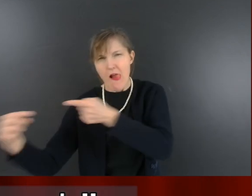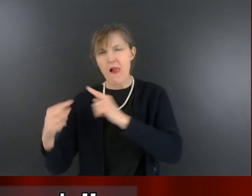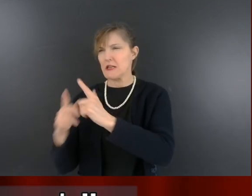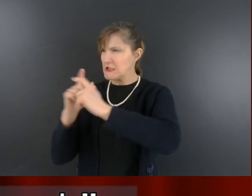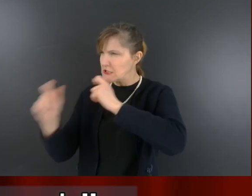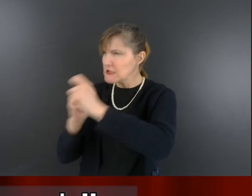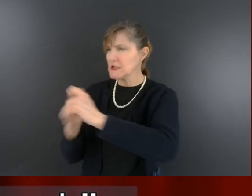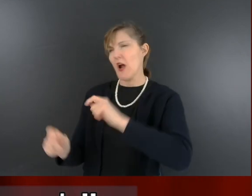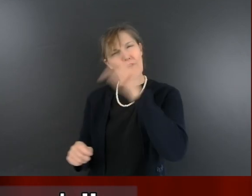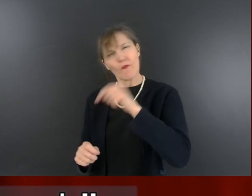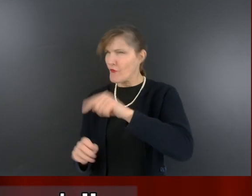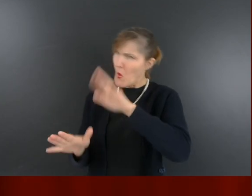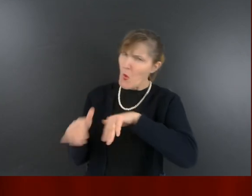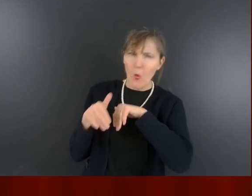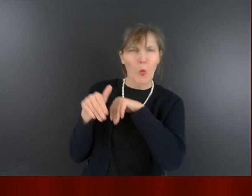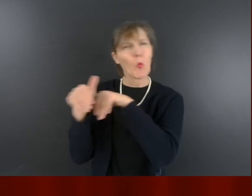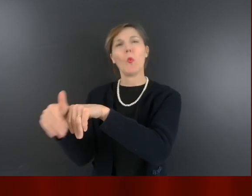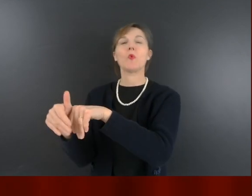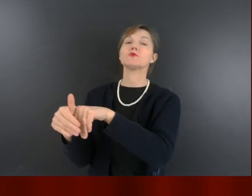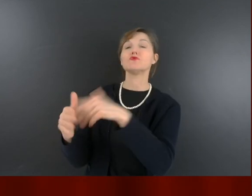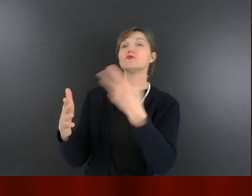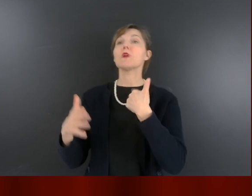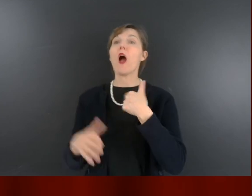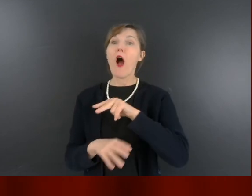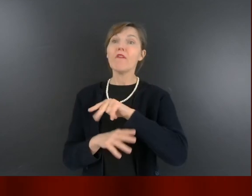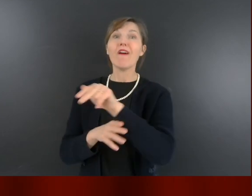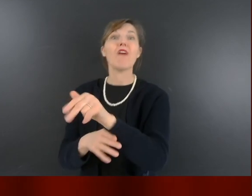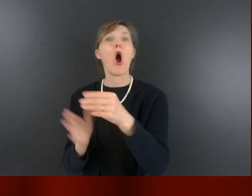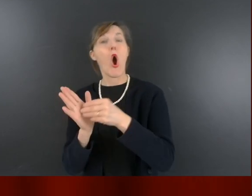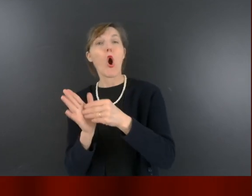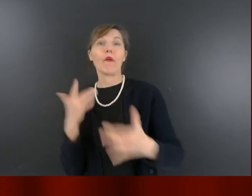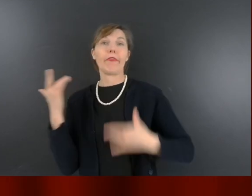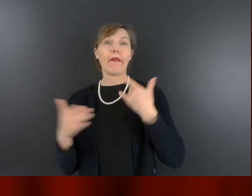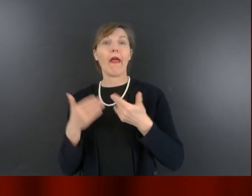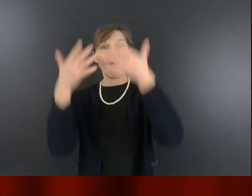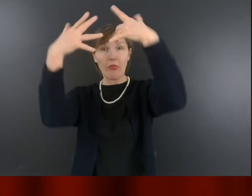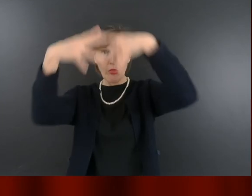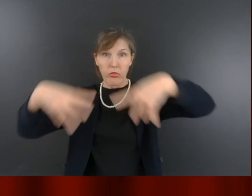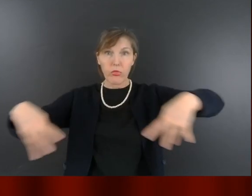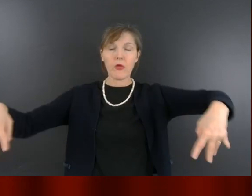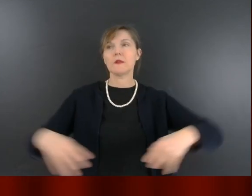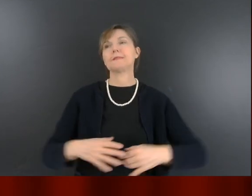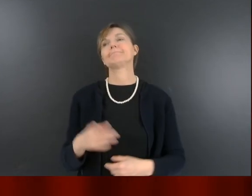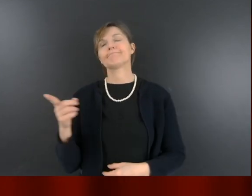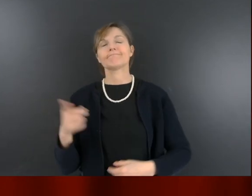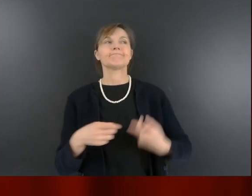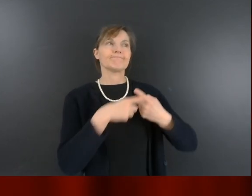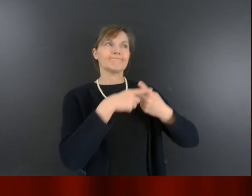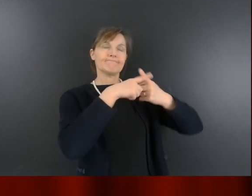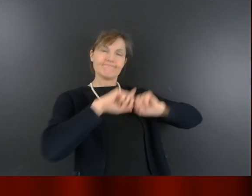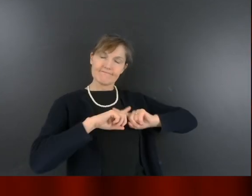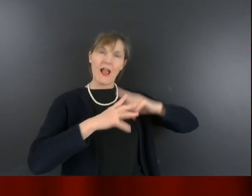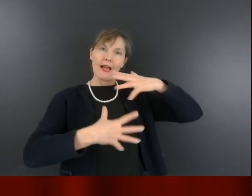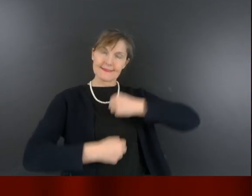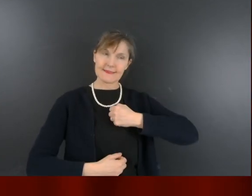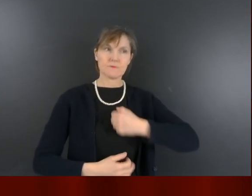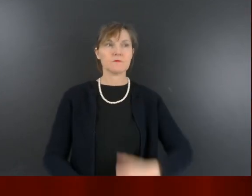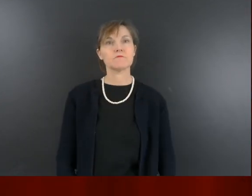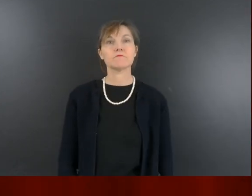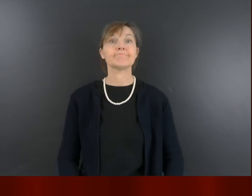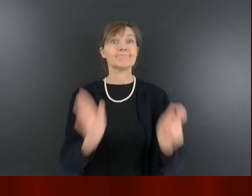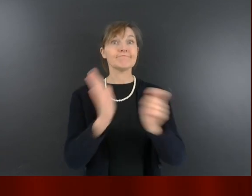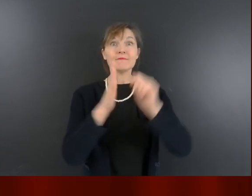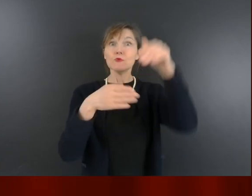'elle continue à jouer dans les représentations prévues. Elle finit par accepter. Un soir,